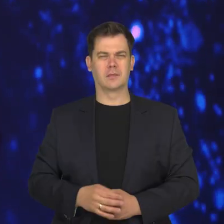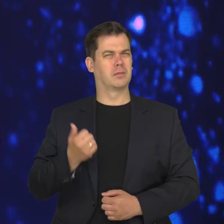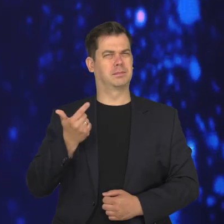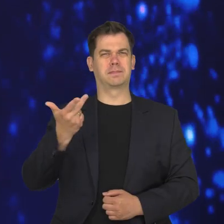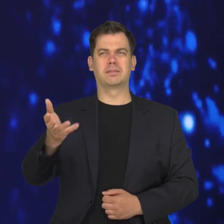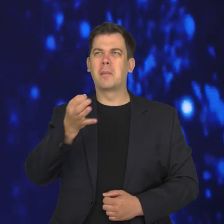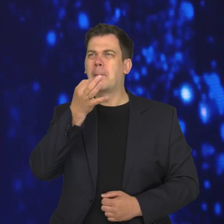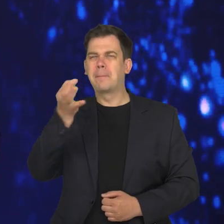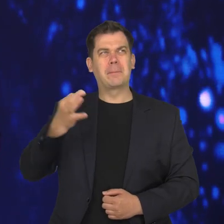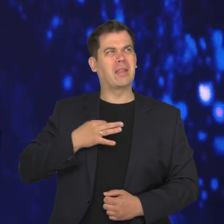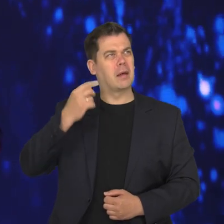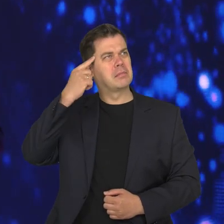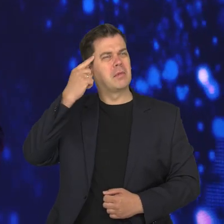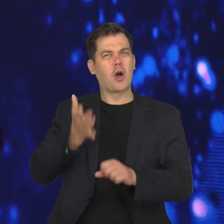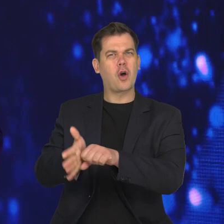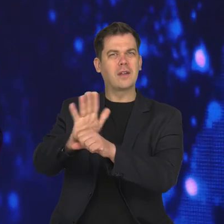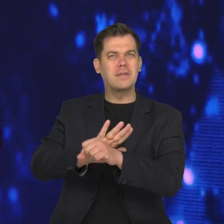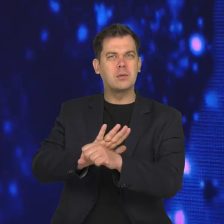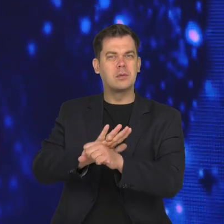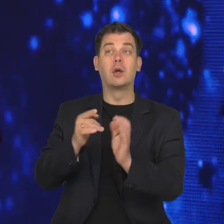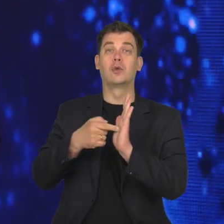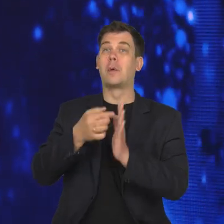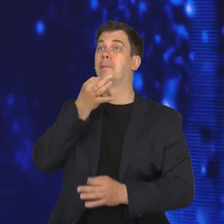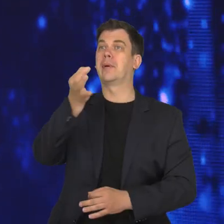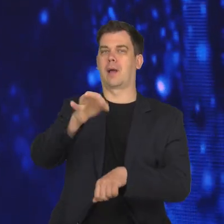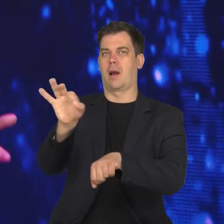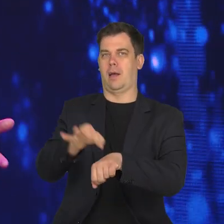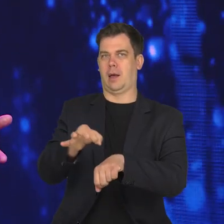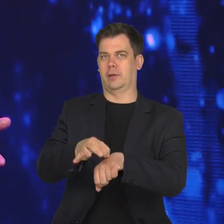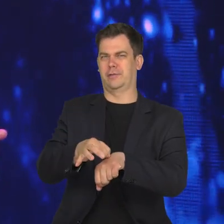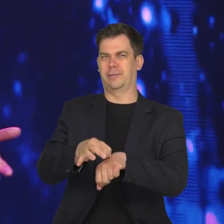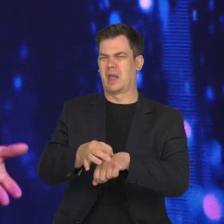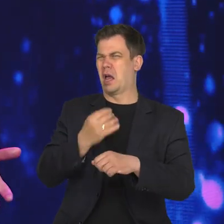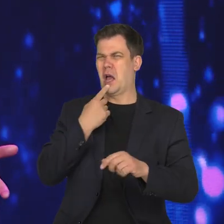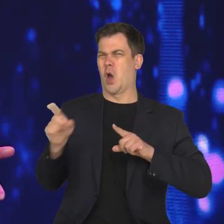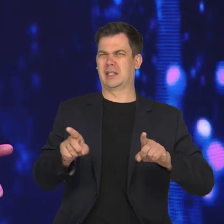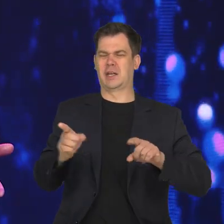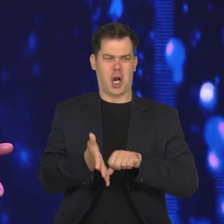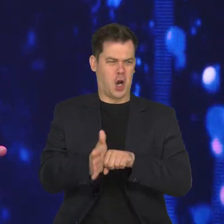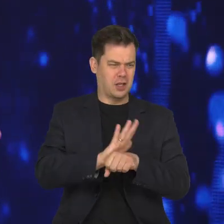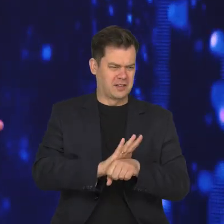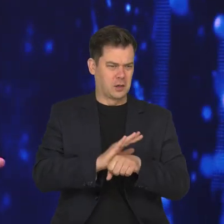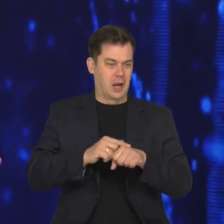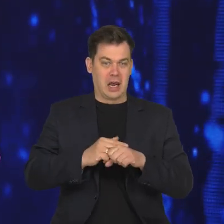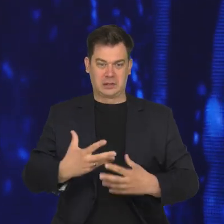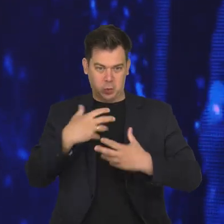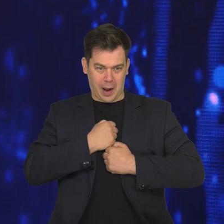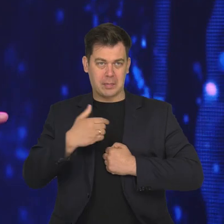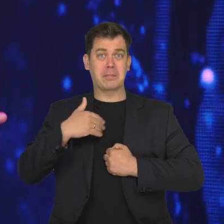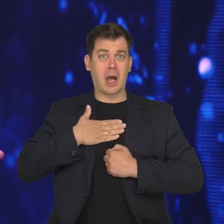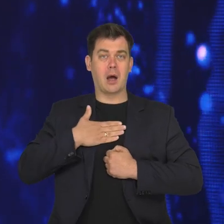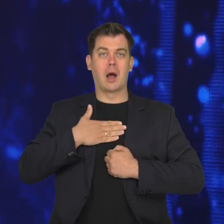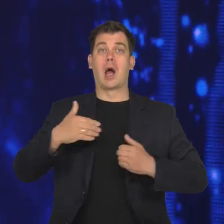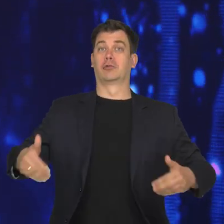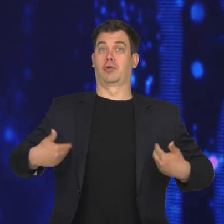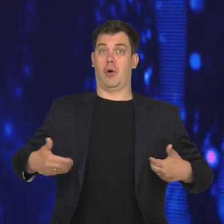Wiele z pytań, jakie nasuwają się do głowy, myśląc o koronawirusie, skierowane jest do lekarzy. Na czym polega ta choroba? Jak ją zdiagnozować? I